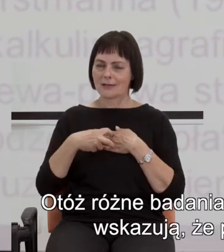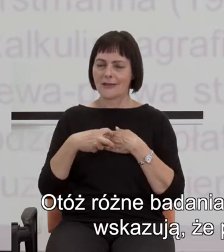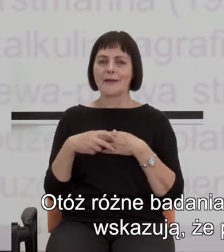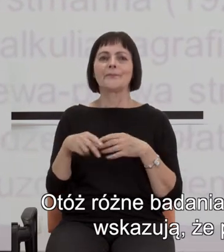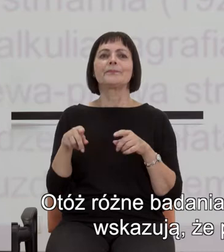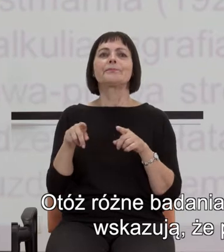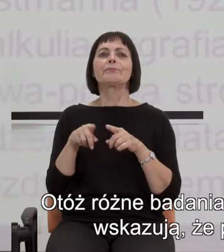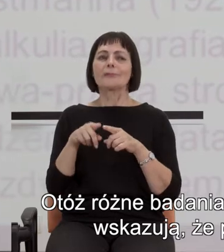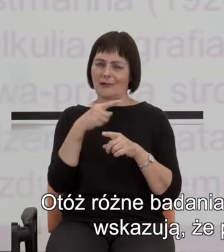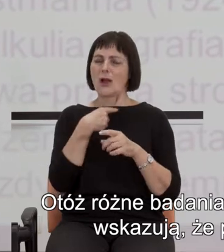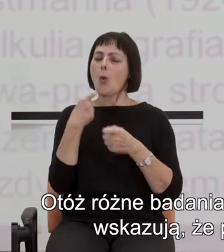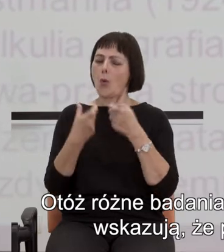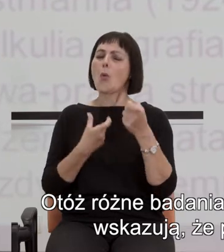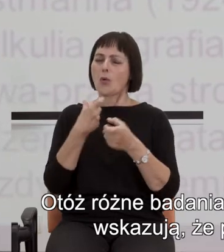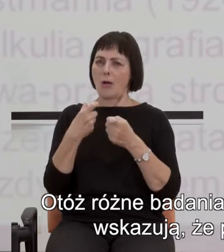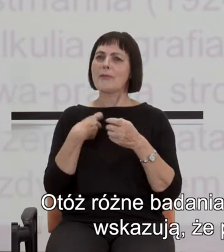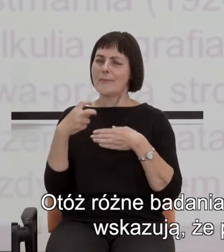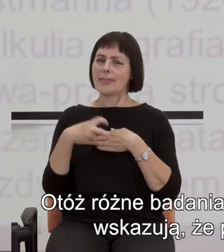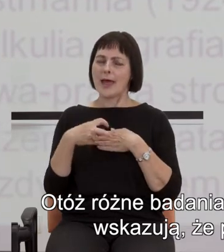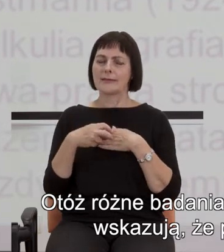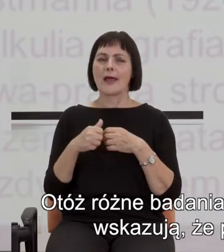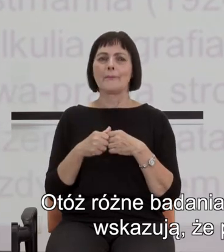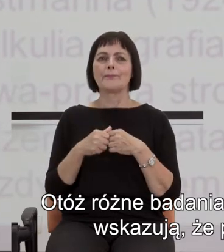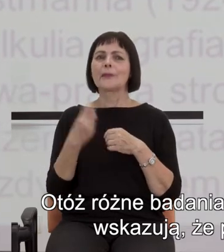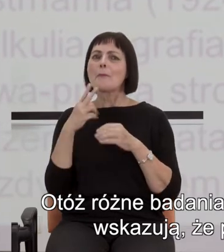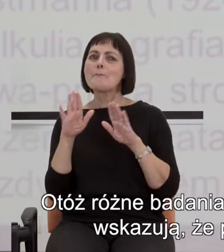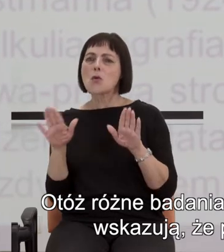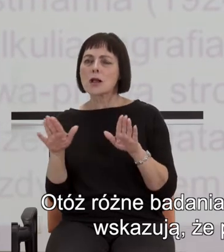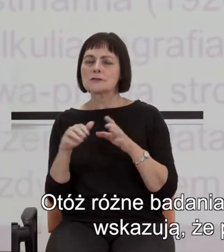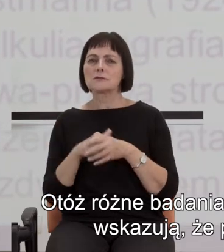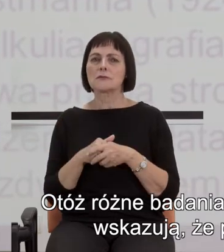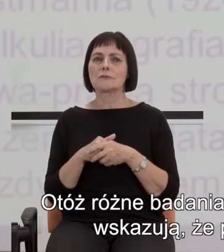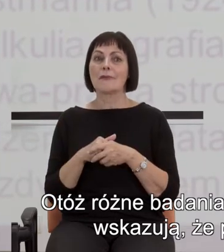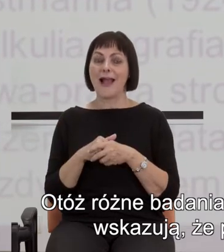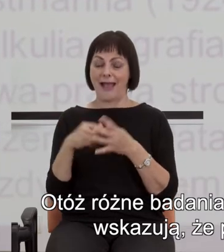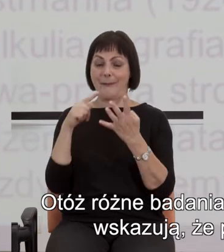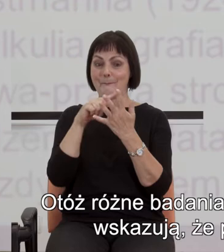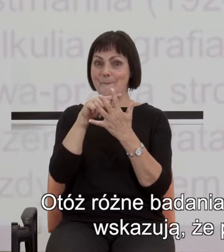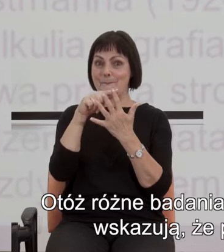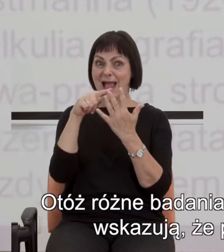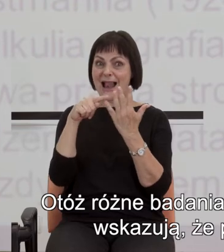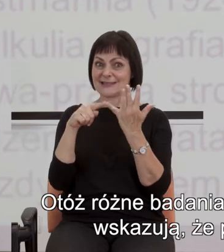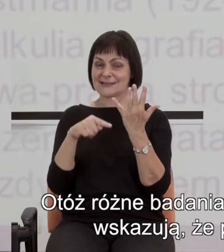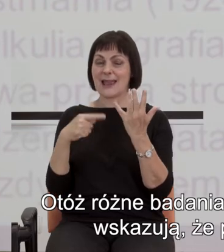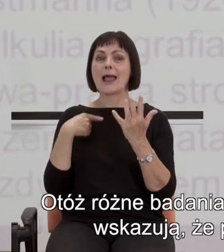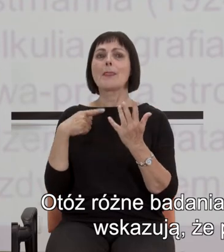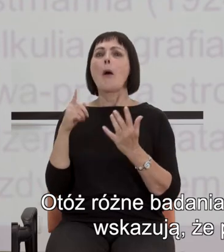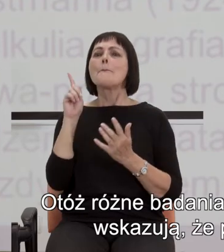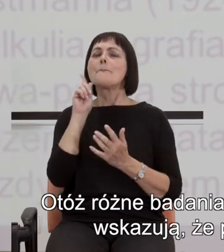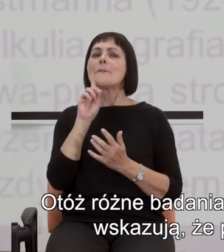prowadzę badania nad tym zjawiskiem, wskazują, że palce są prawdopodobnie